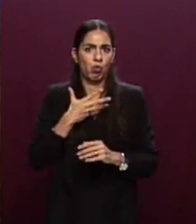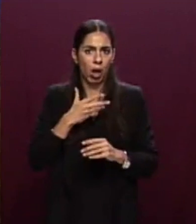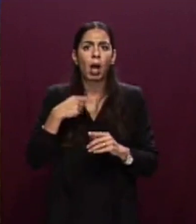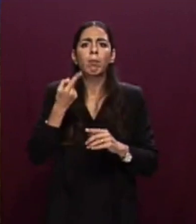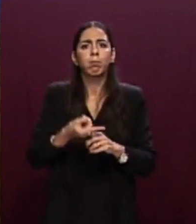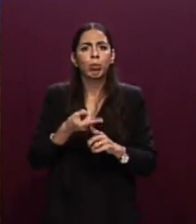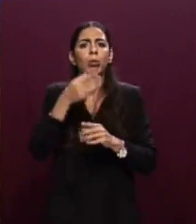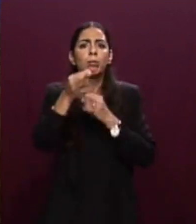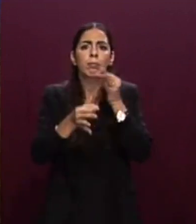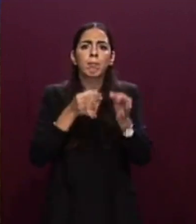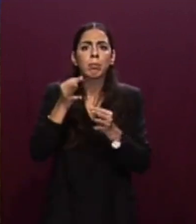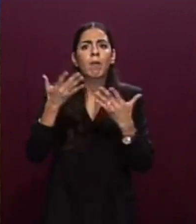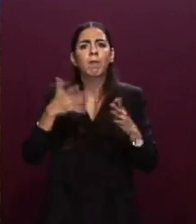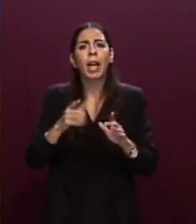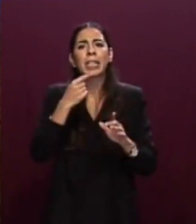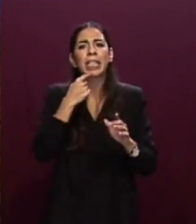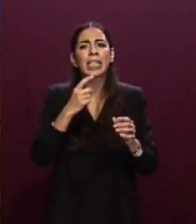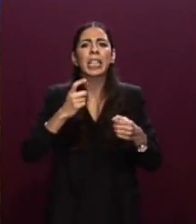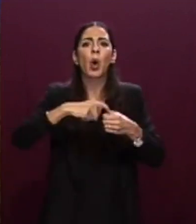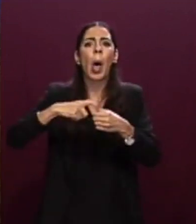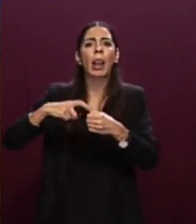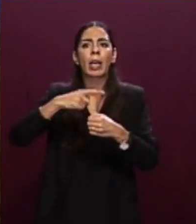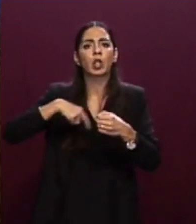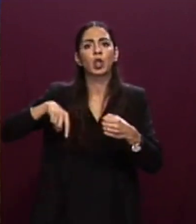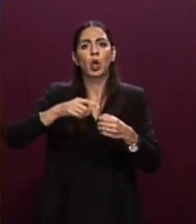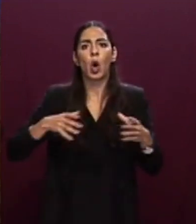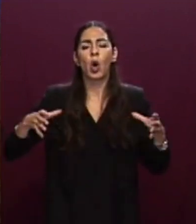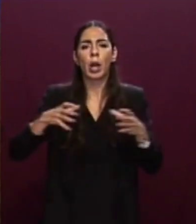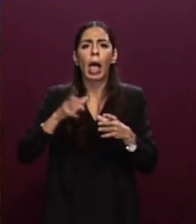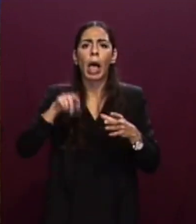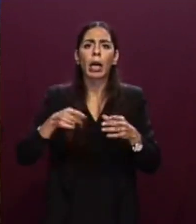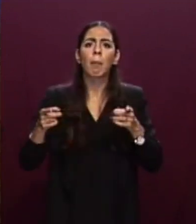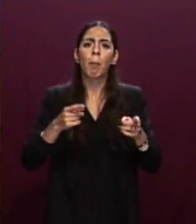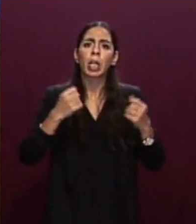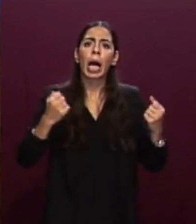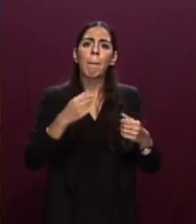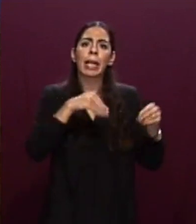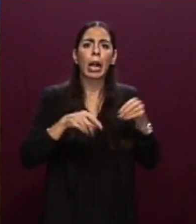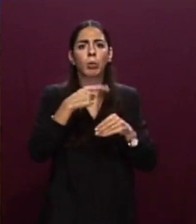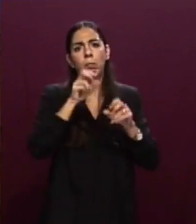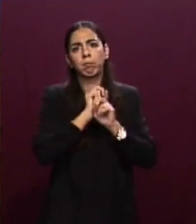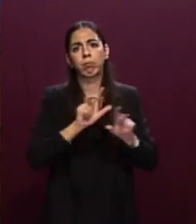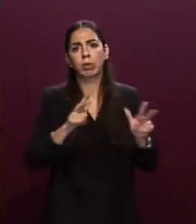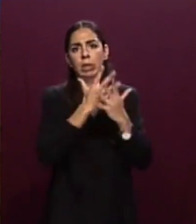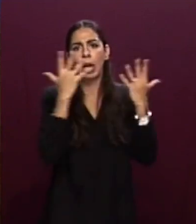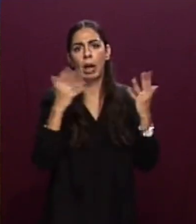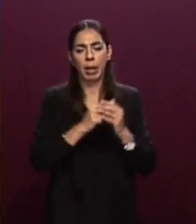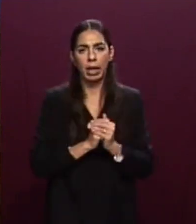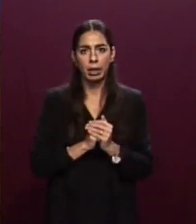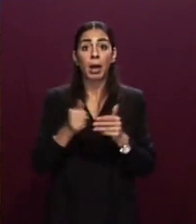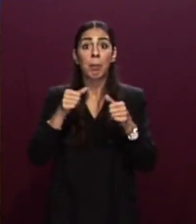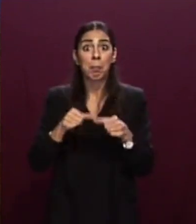compiuta durante la campagna elettorale. Atti e scelte alla base dei quali abbiamo una priorità assoluta,